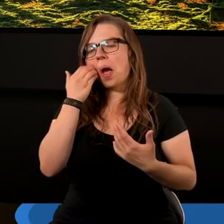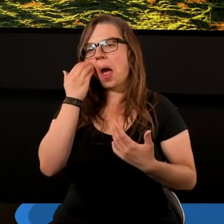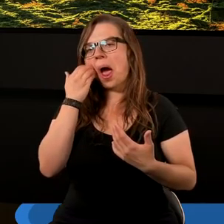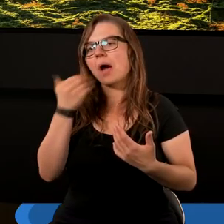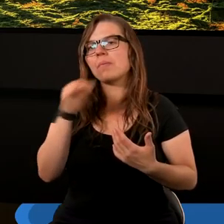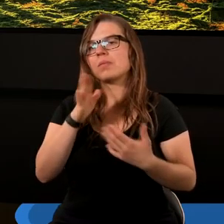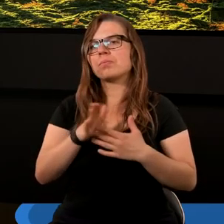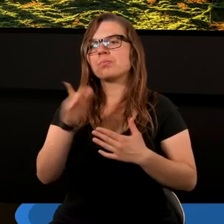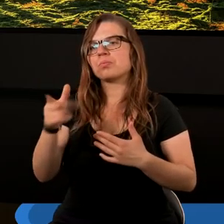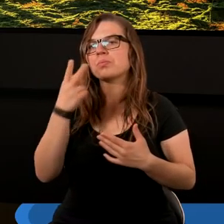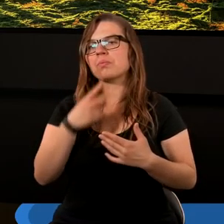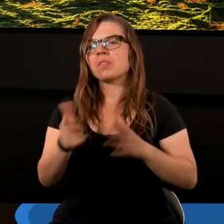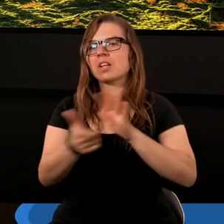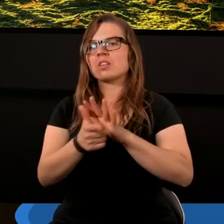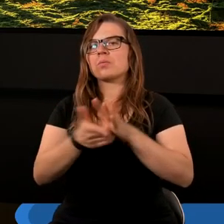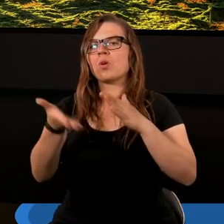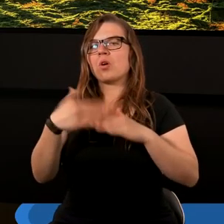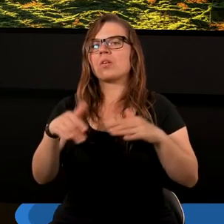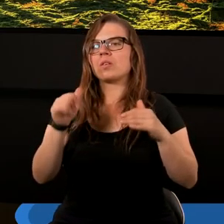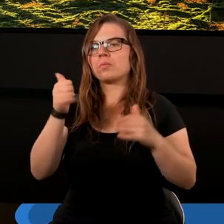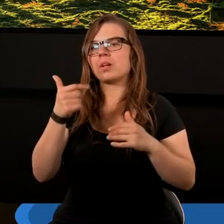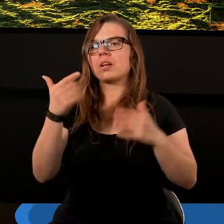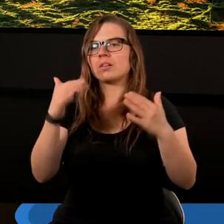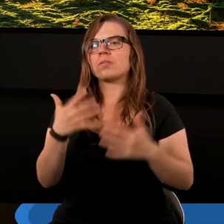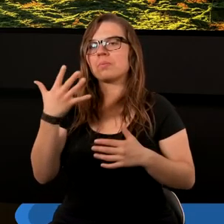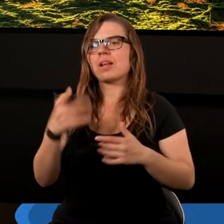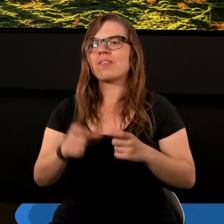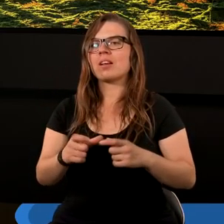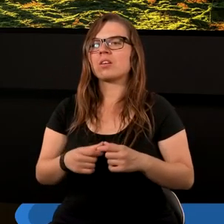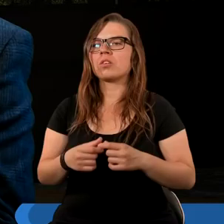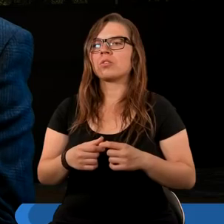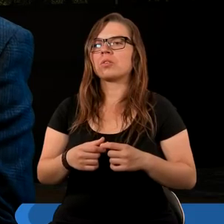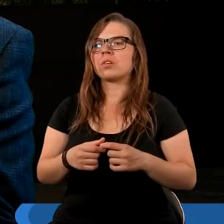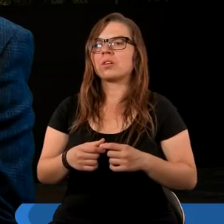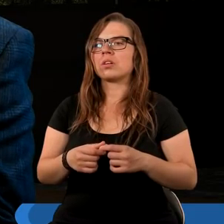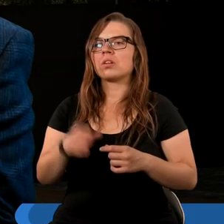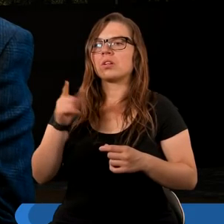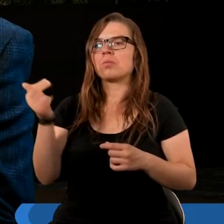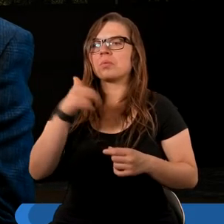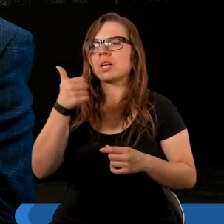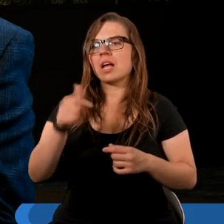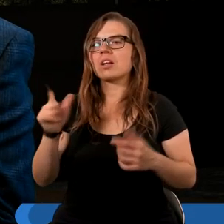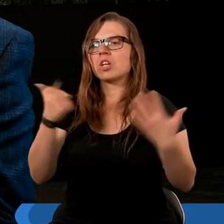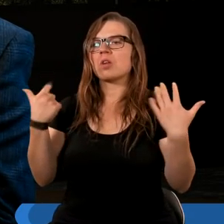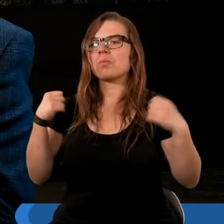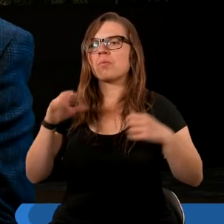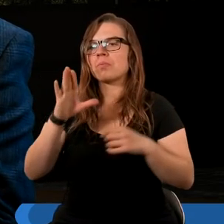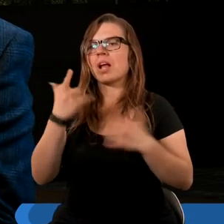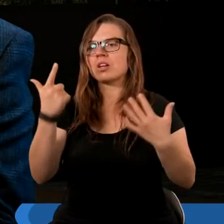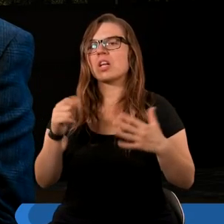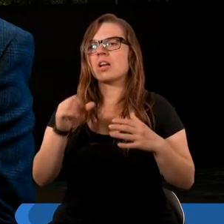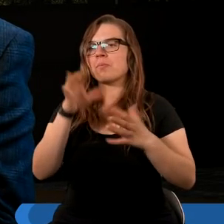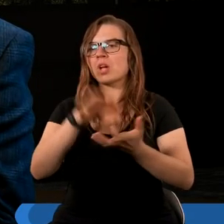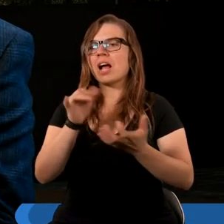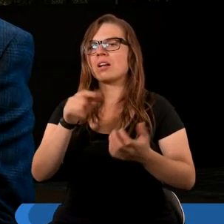Mariusz, proszę przeczytaj z siedemnastego rozdziału pierwsze pięć wersetów. I przyszedł jeden z siedmiu aniołów mających